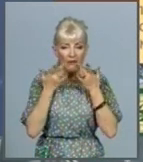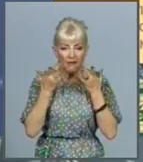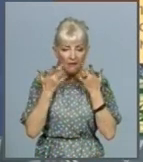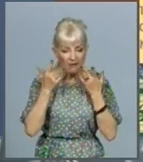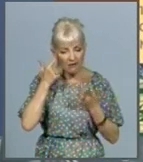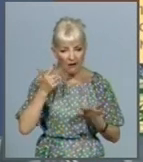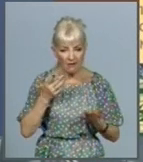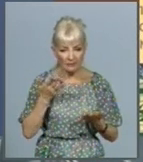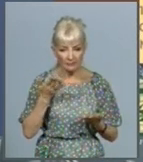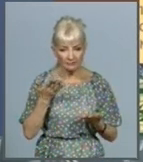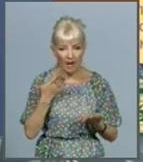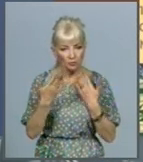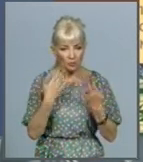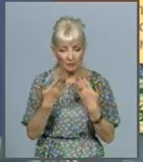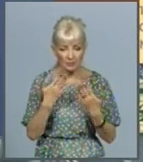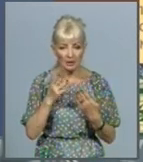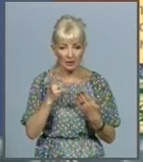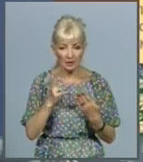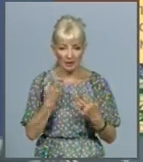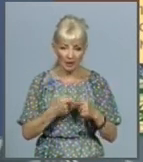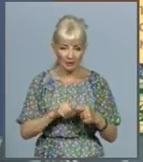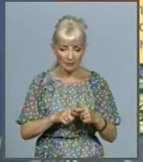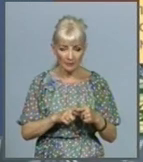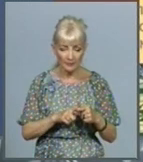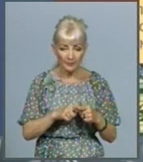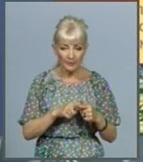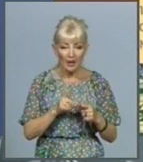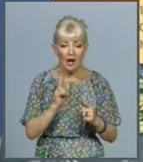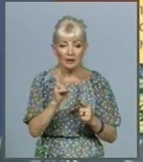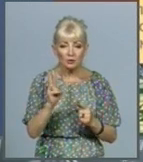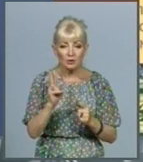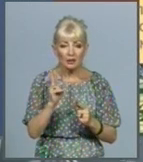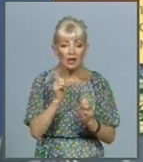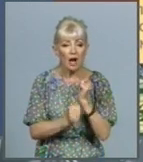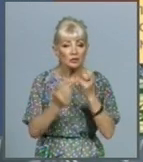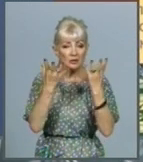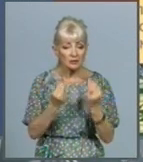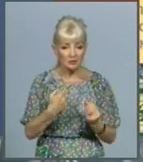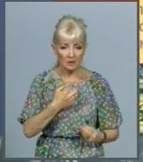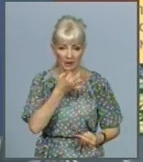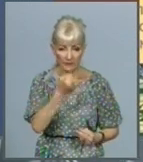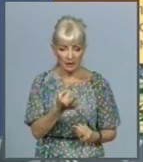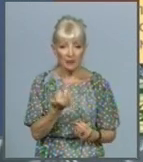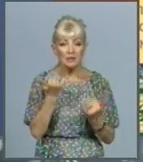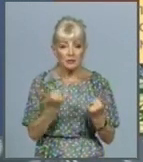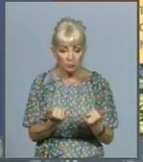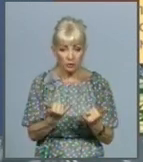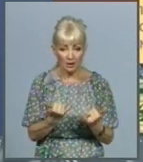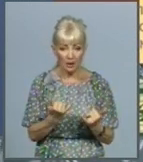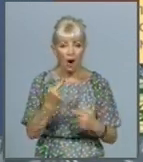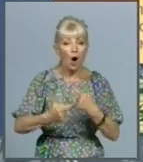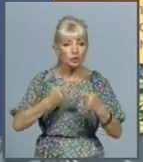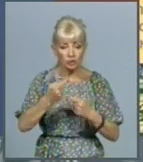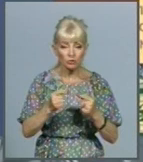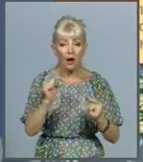бачимо на тих цифрах, які я кожного дня оголошую. Сьогодні черговий антирекорд. Я кожного дня